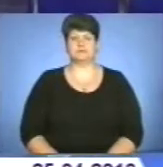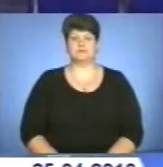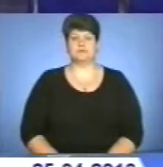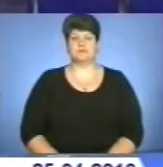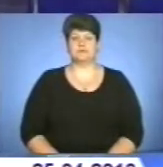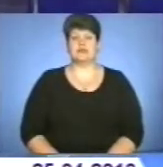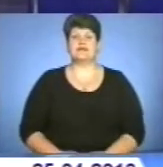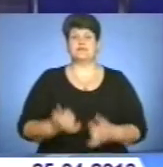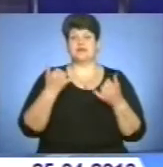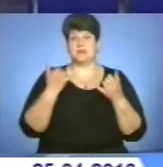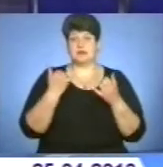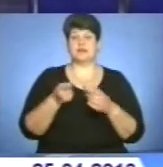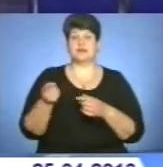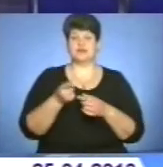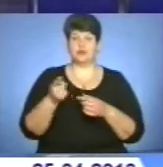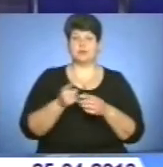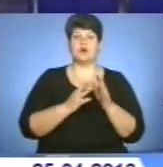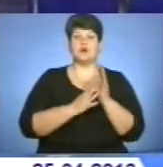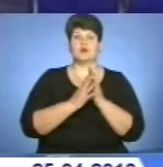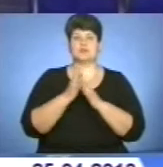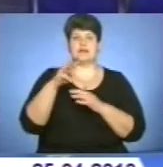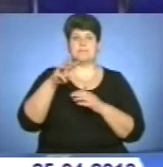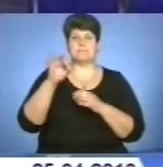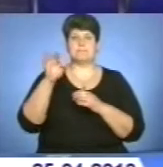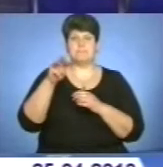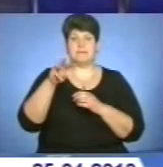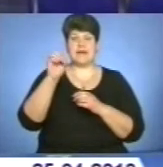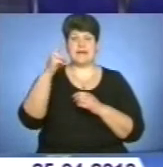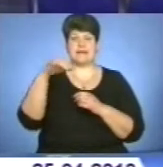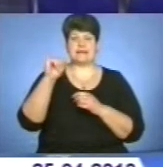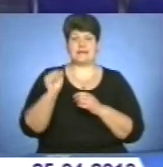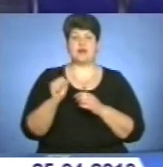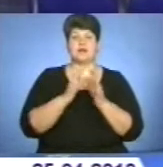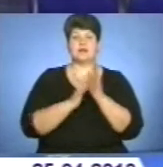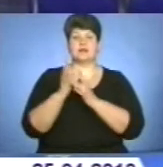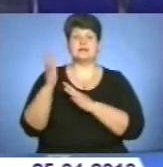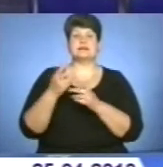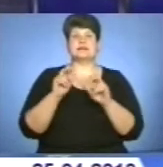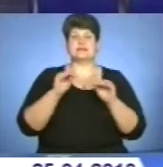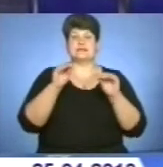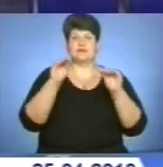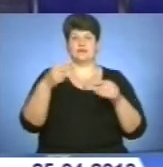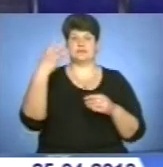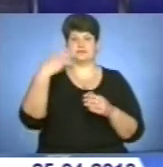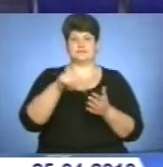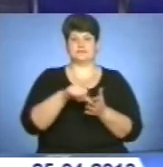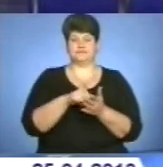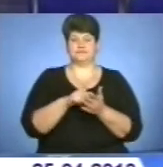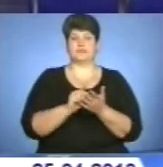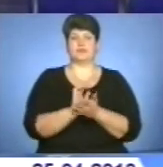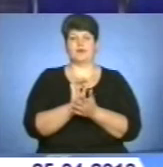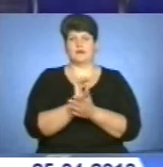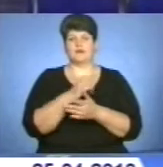Відтепер на Тернопільщині росте медіаліст. Садили його понад 30 представників за співмасою інформацією на